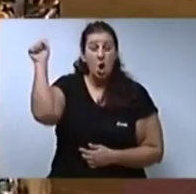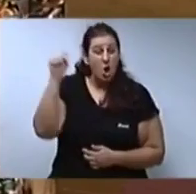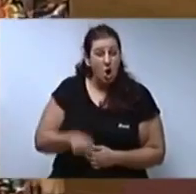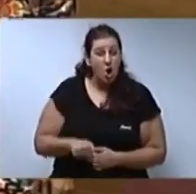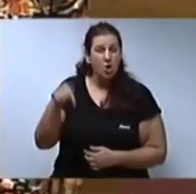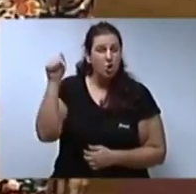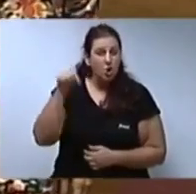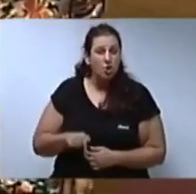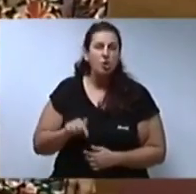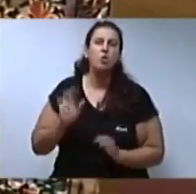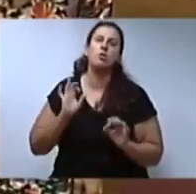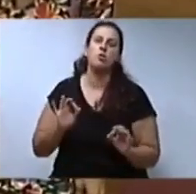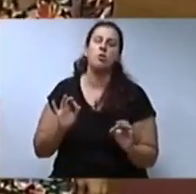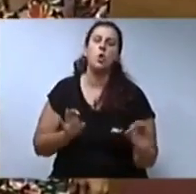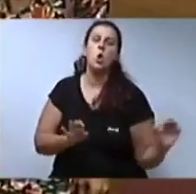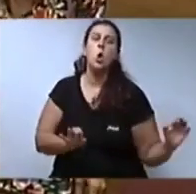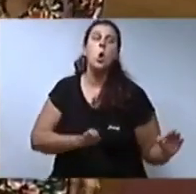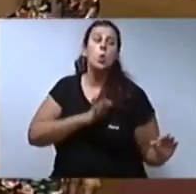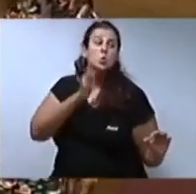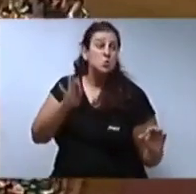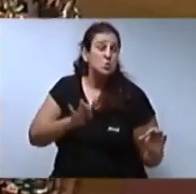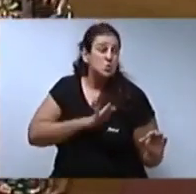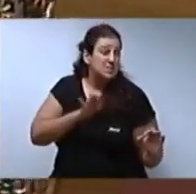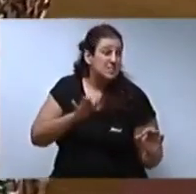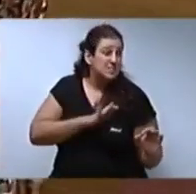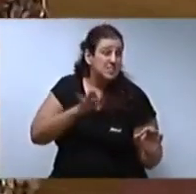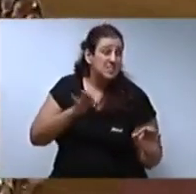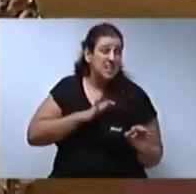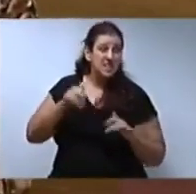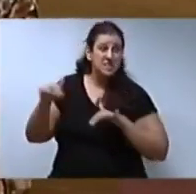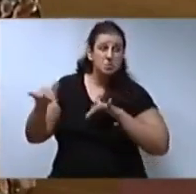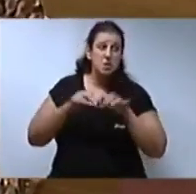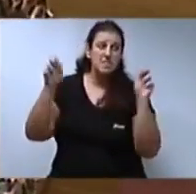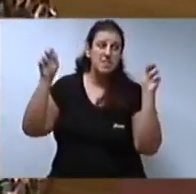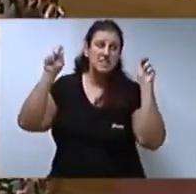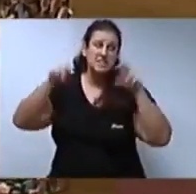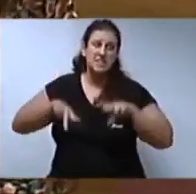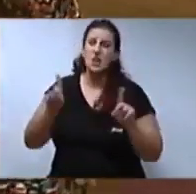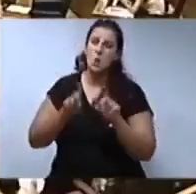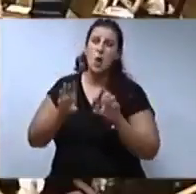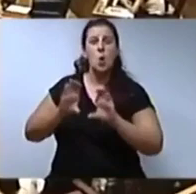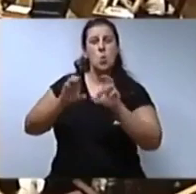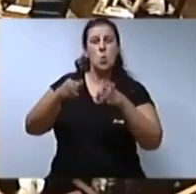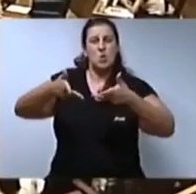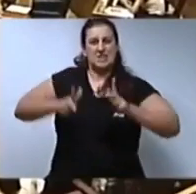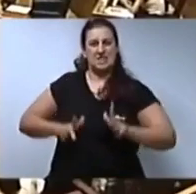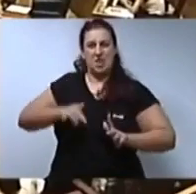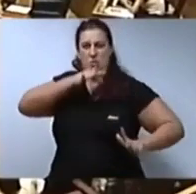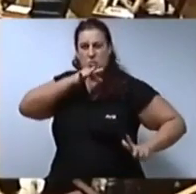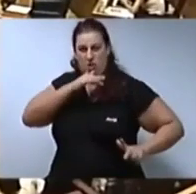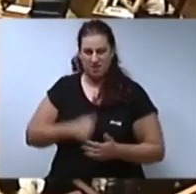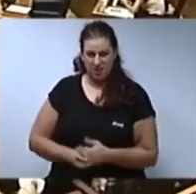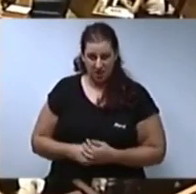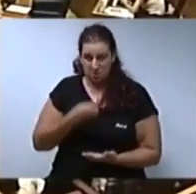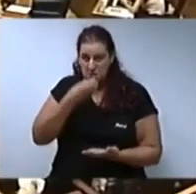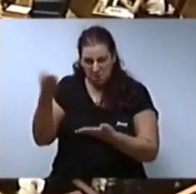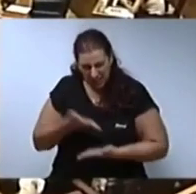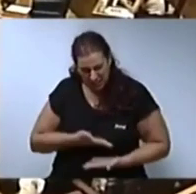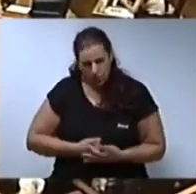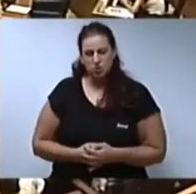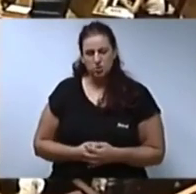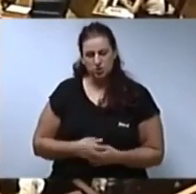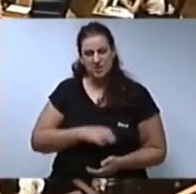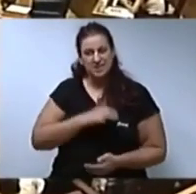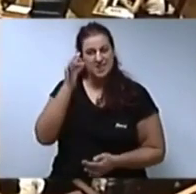les hores en els que vostès encara no han menetjat el cul de la poltrona per ningú, senyoria. Per ningú, senyora